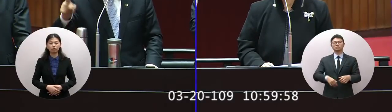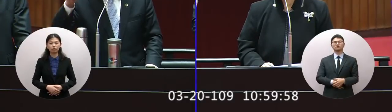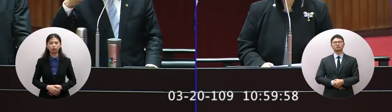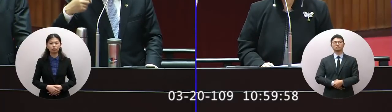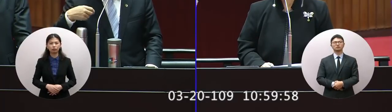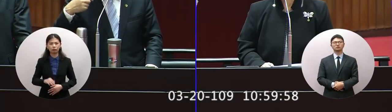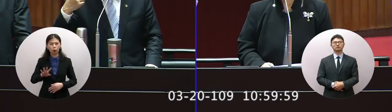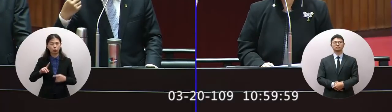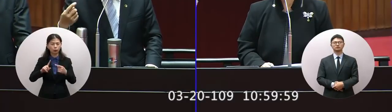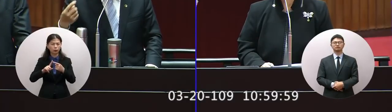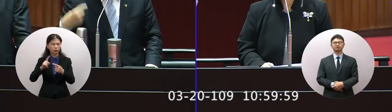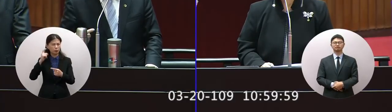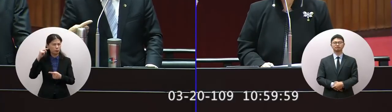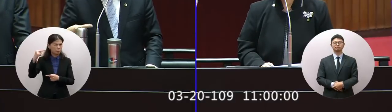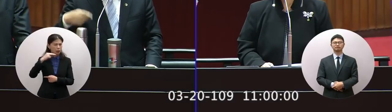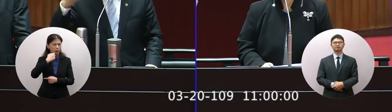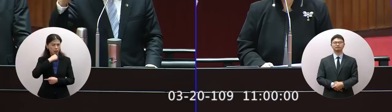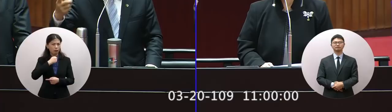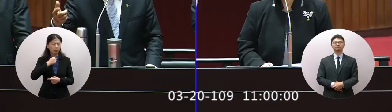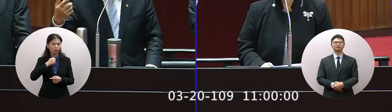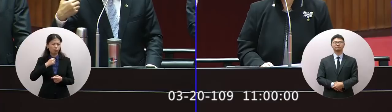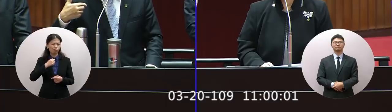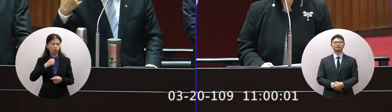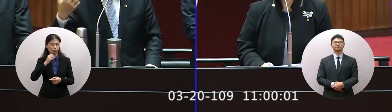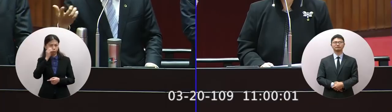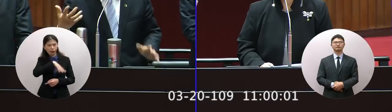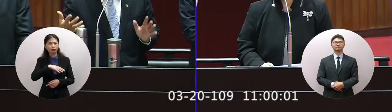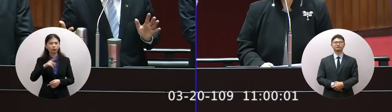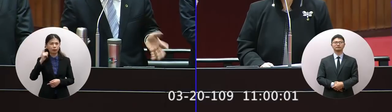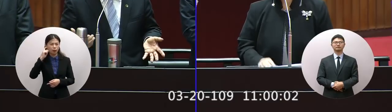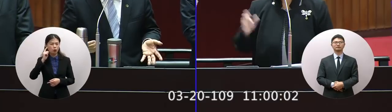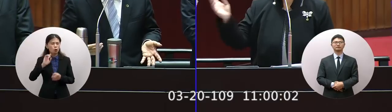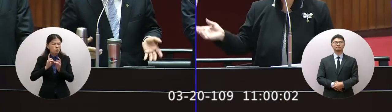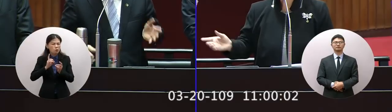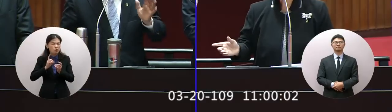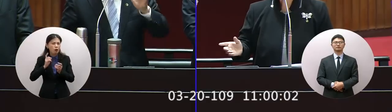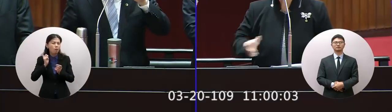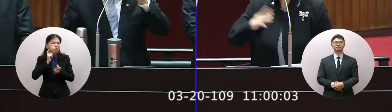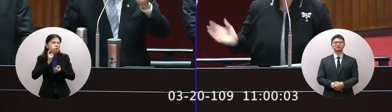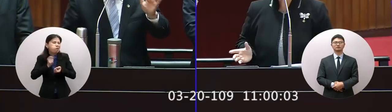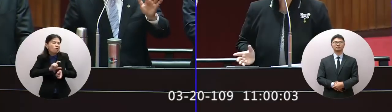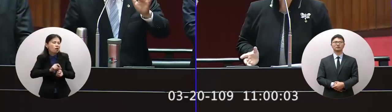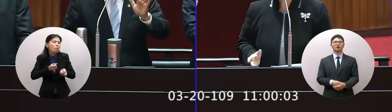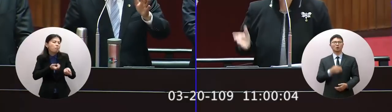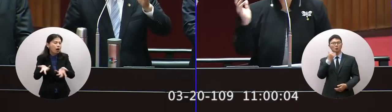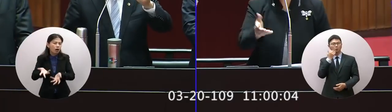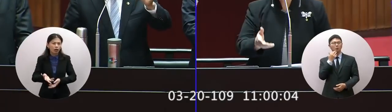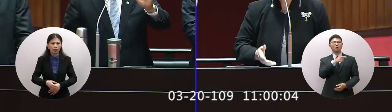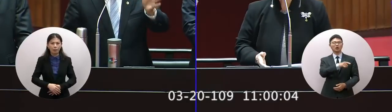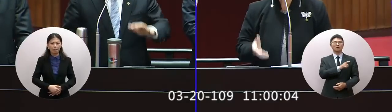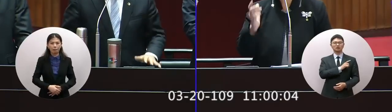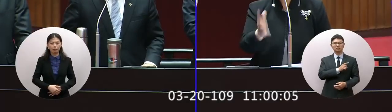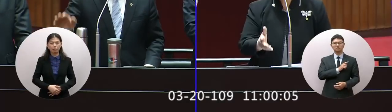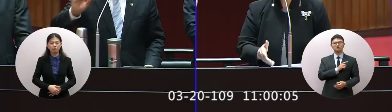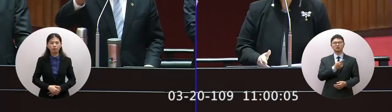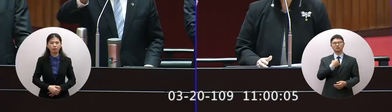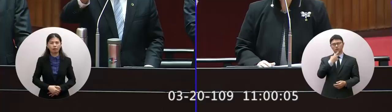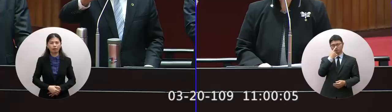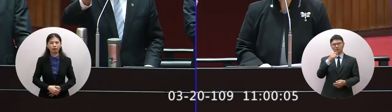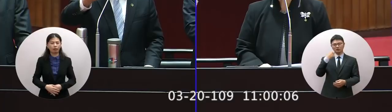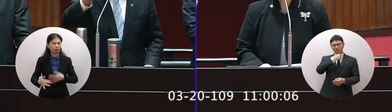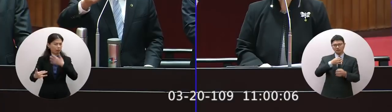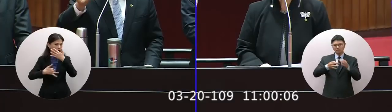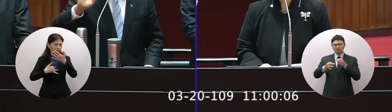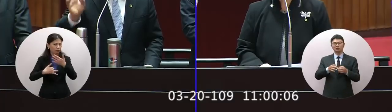有人對台灣進步好全要對台灣說到全全軟位你講我來洗碗碗我不是我剛才說而已我們都拿